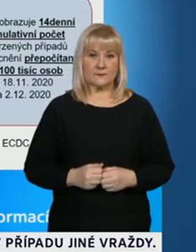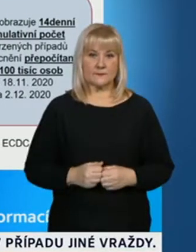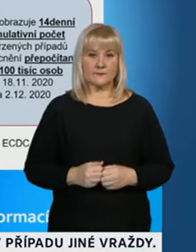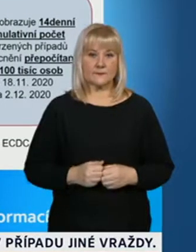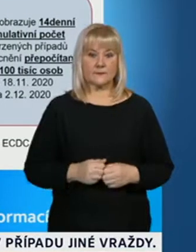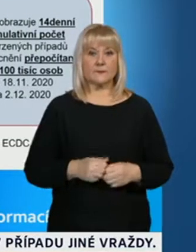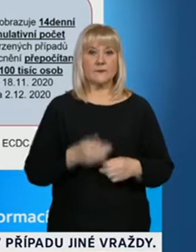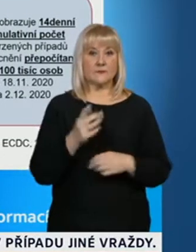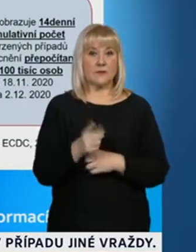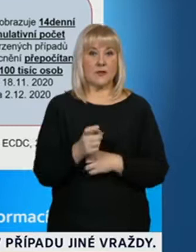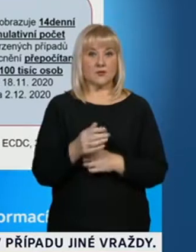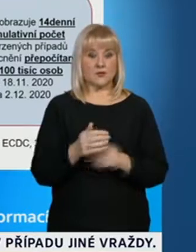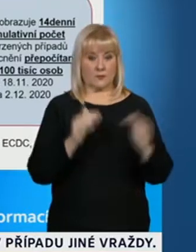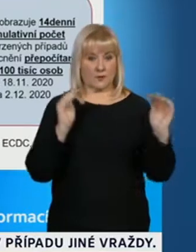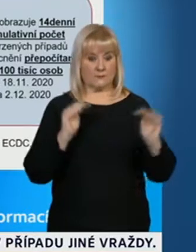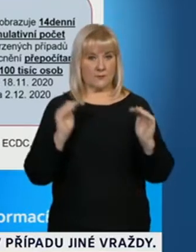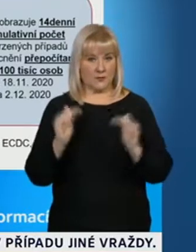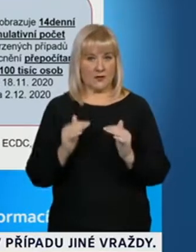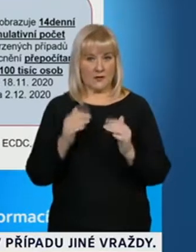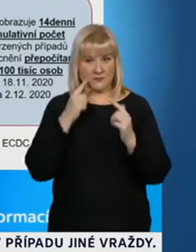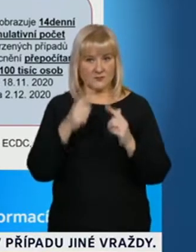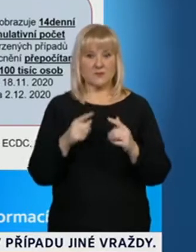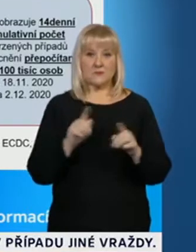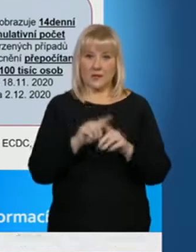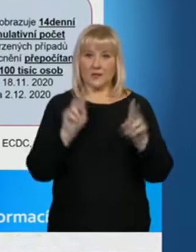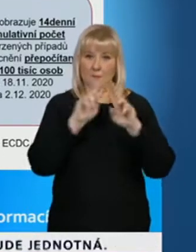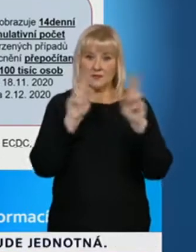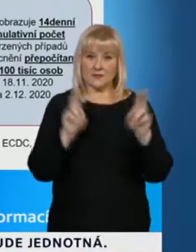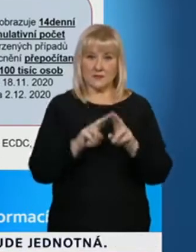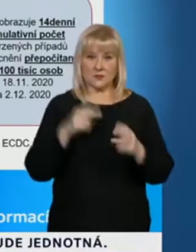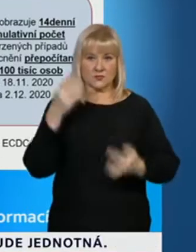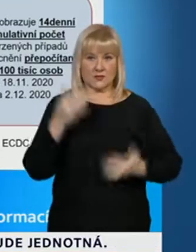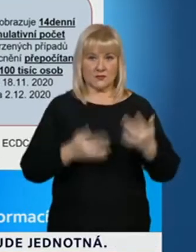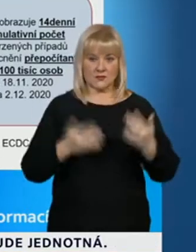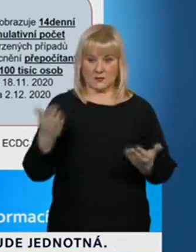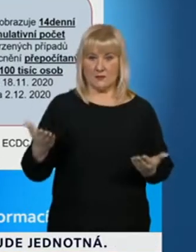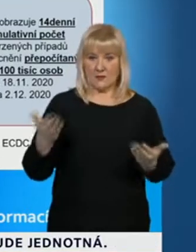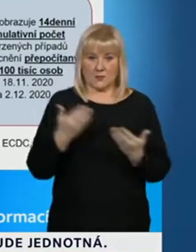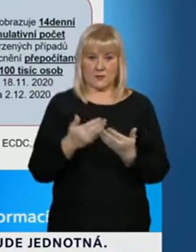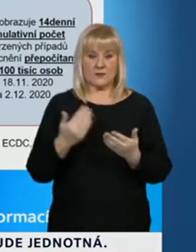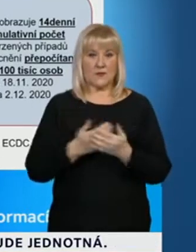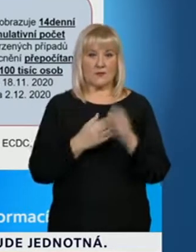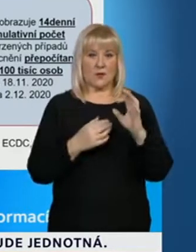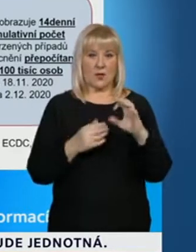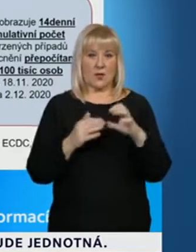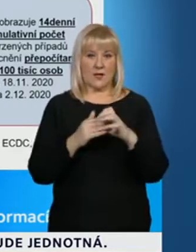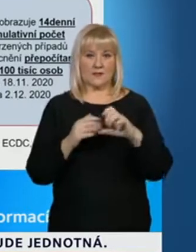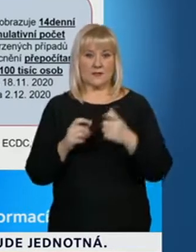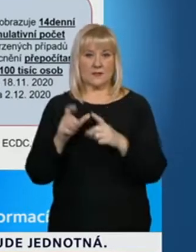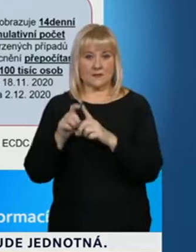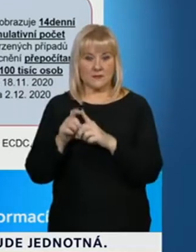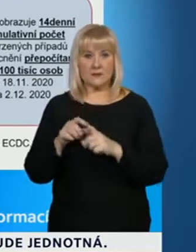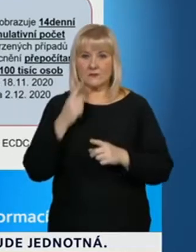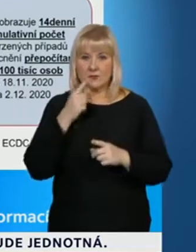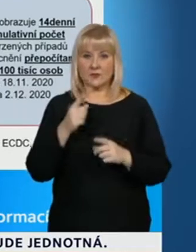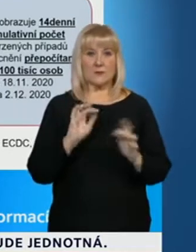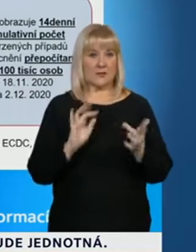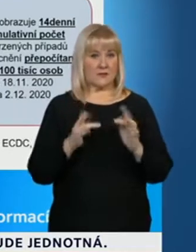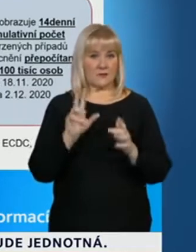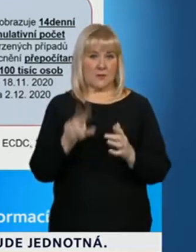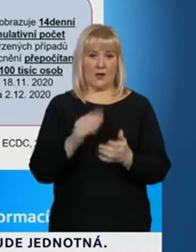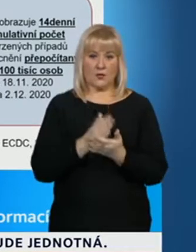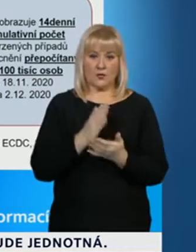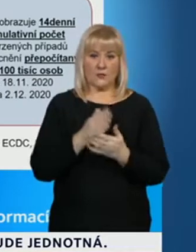listopadu je zřetelný i v mezinárodních statistikách, které vidíte tady v reportu ECDC. To si každý může ověřit na internetu.